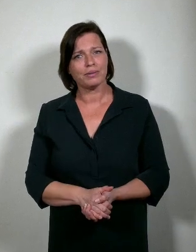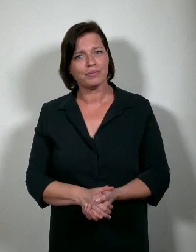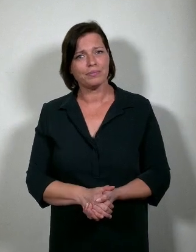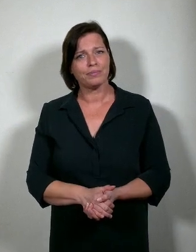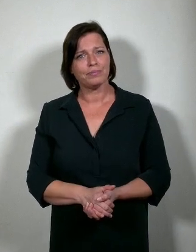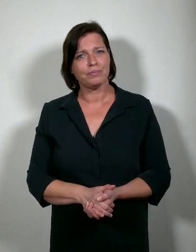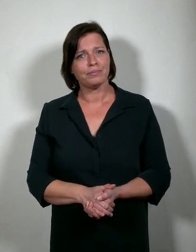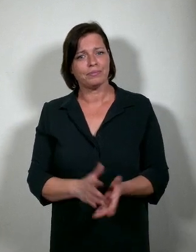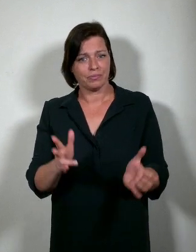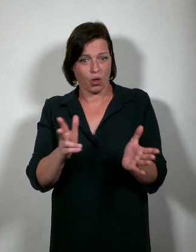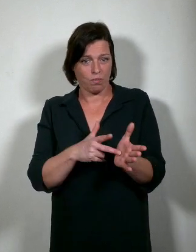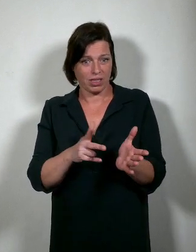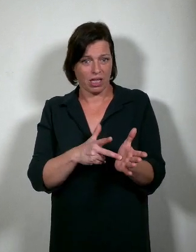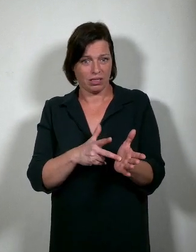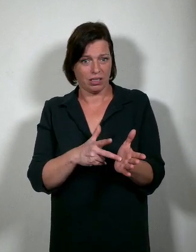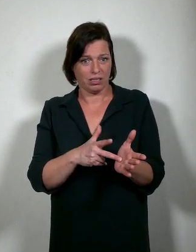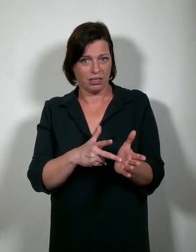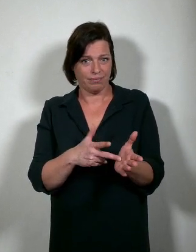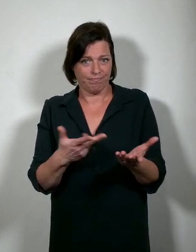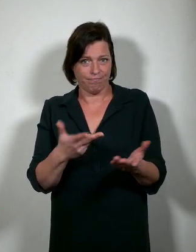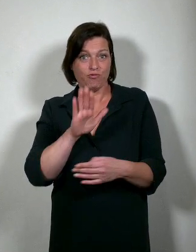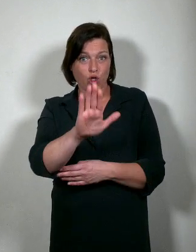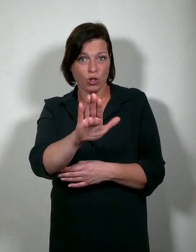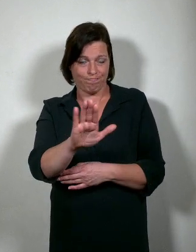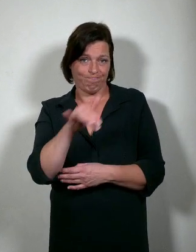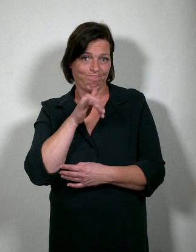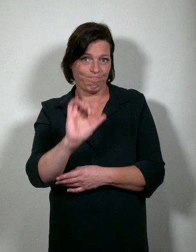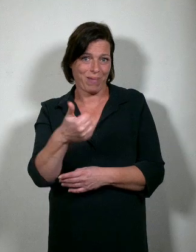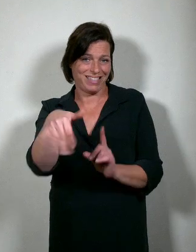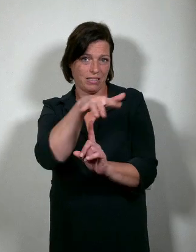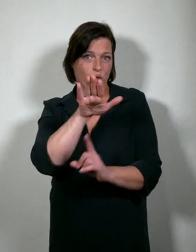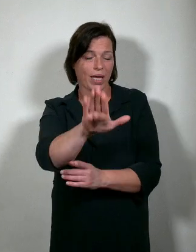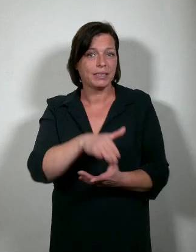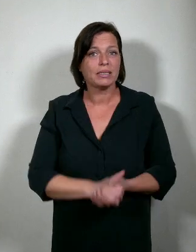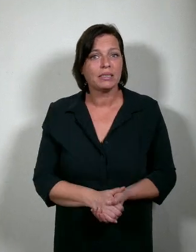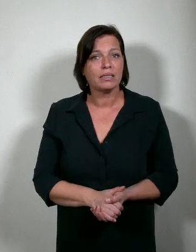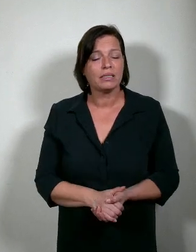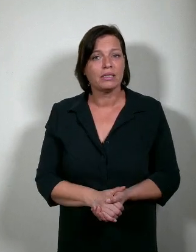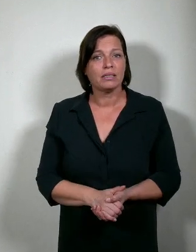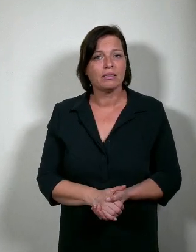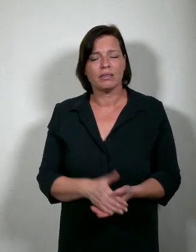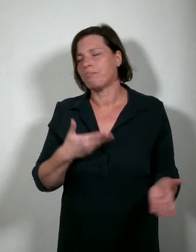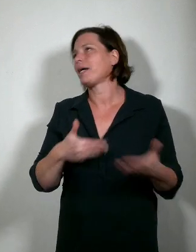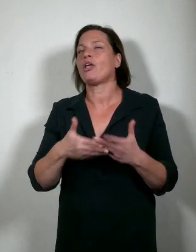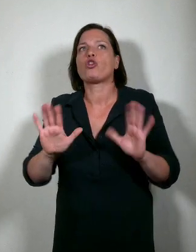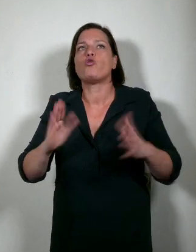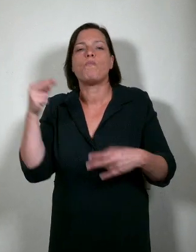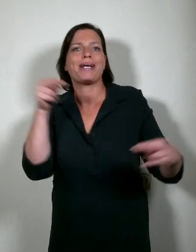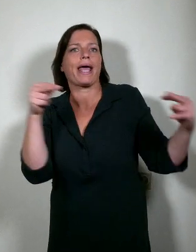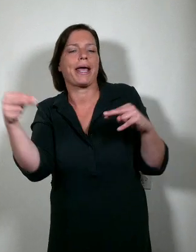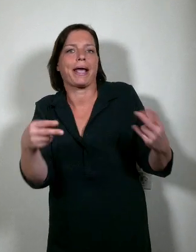Omdat dat nu eenmaal voor jullie het allerbeste is. Hoe je het ook draait of keert.